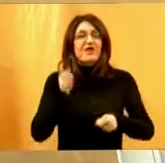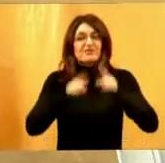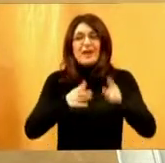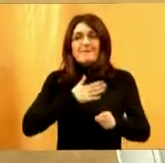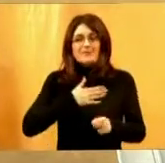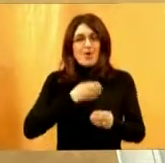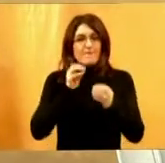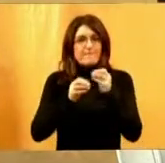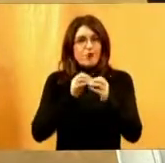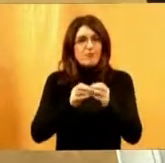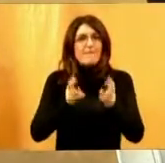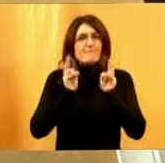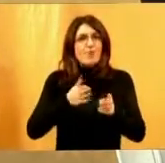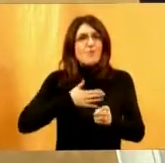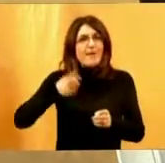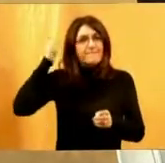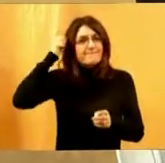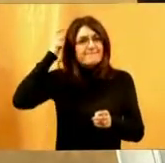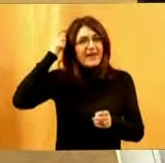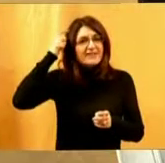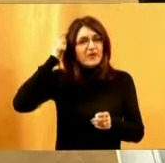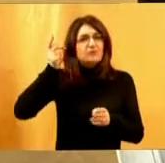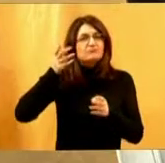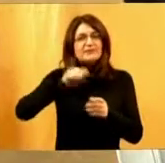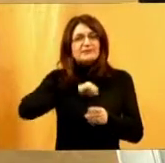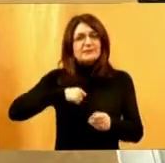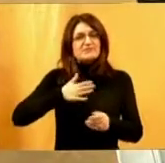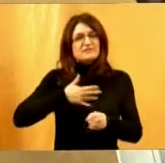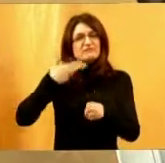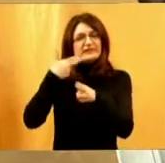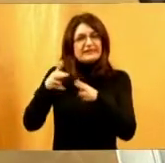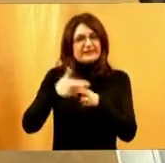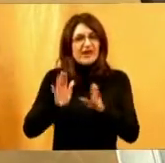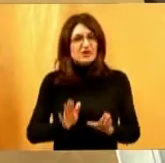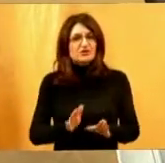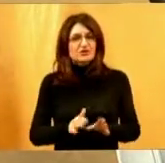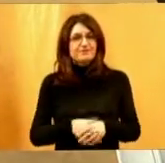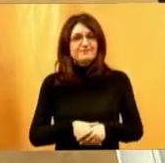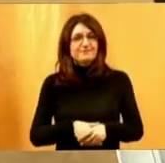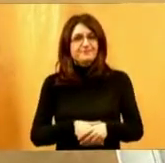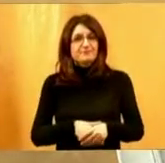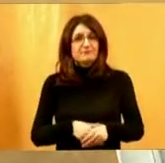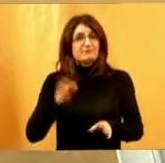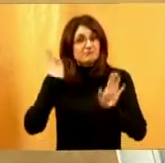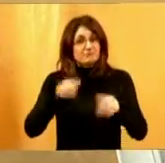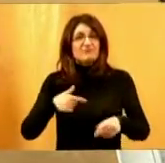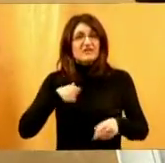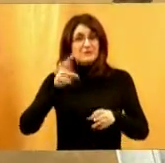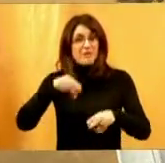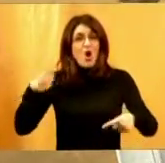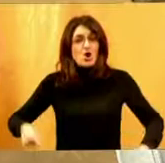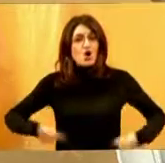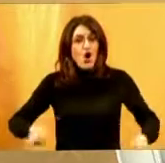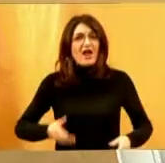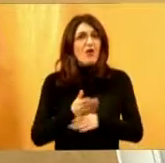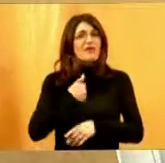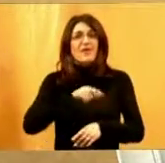svoj problem možemo s našim mentalnim sklopom isto riješiti ta ograničenja. Iako smo u kolicima, iako